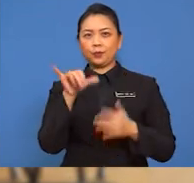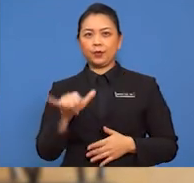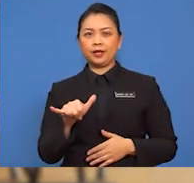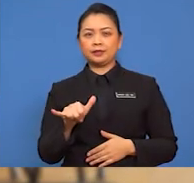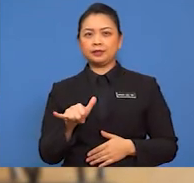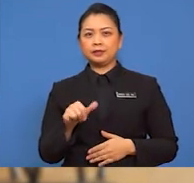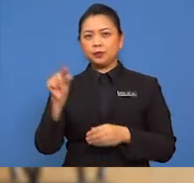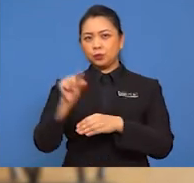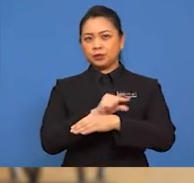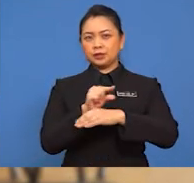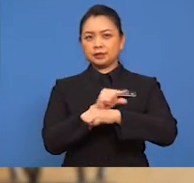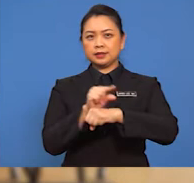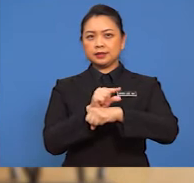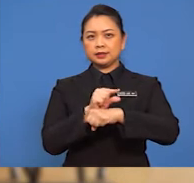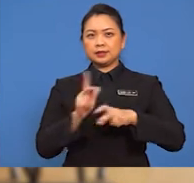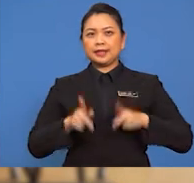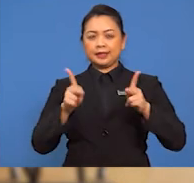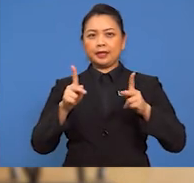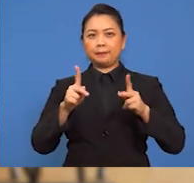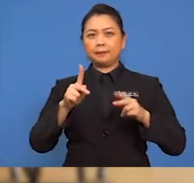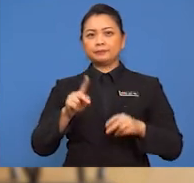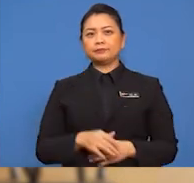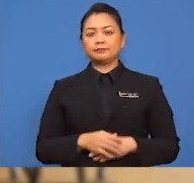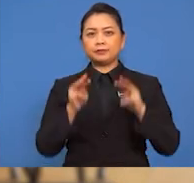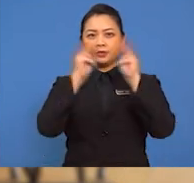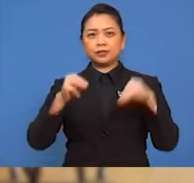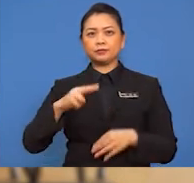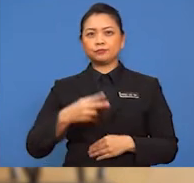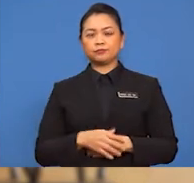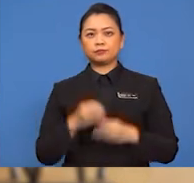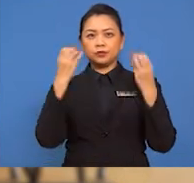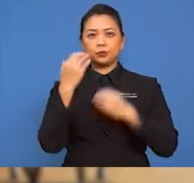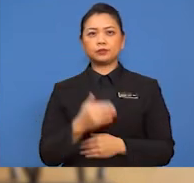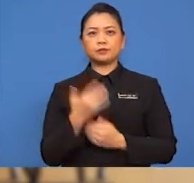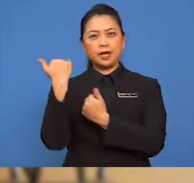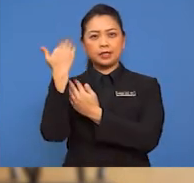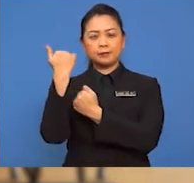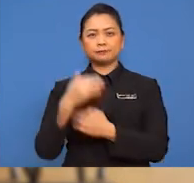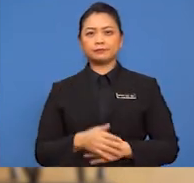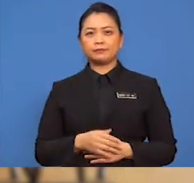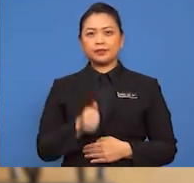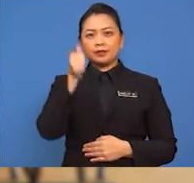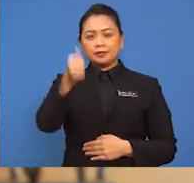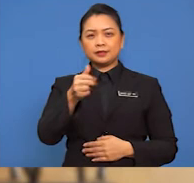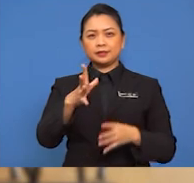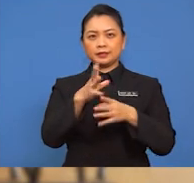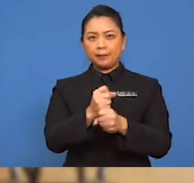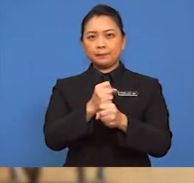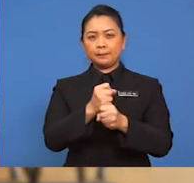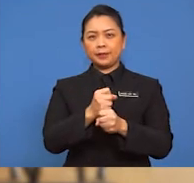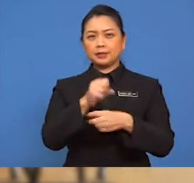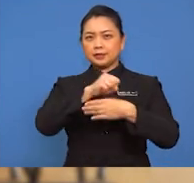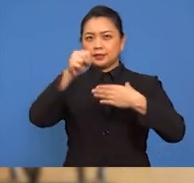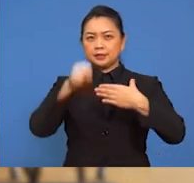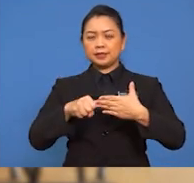nilai Y menggunakan metriks sosal. Cikgu Izi juga berharap anda dapat